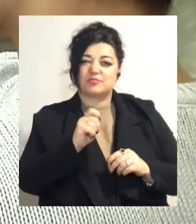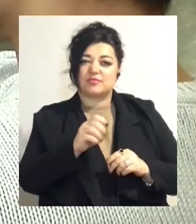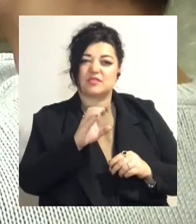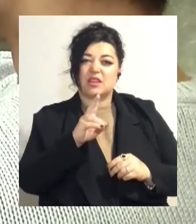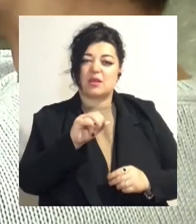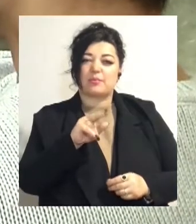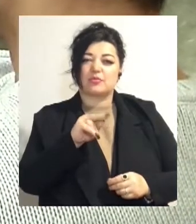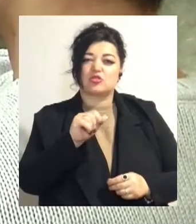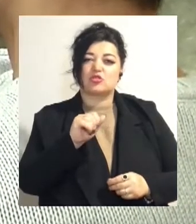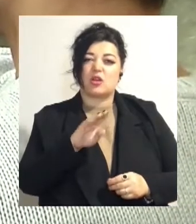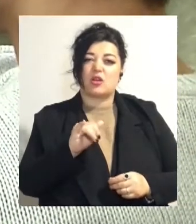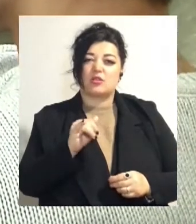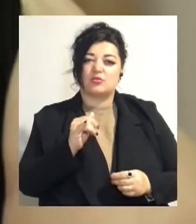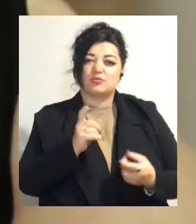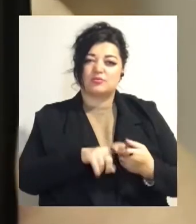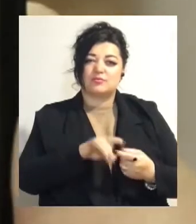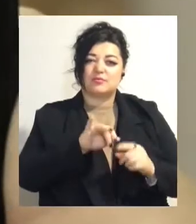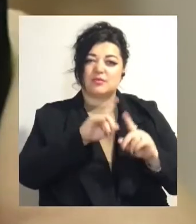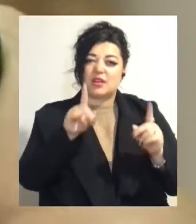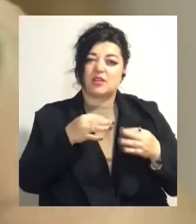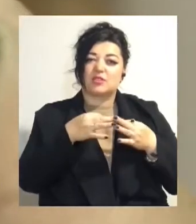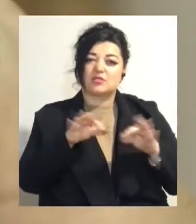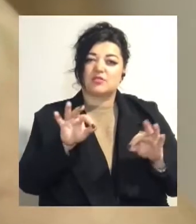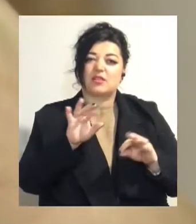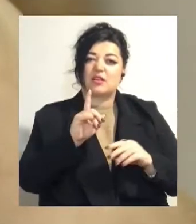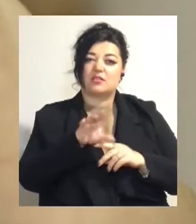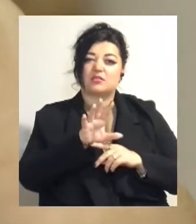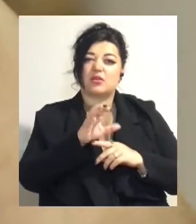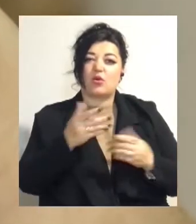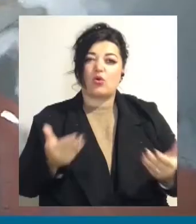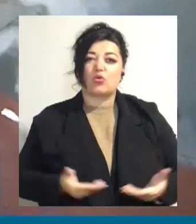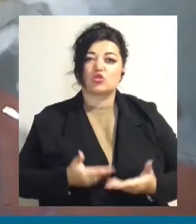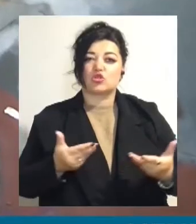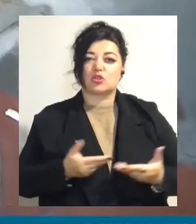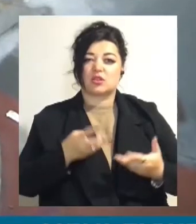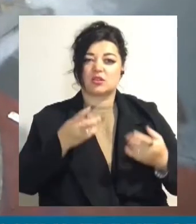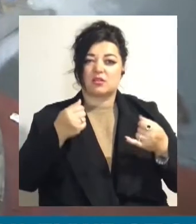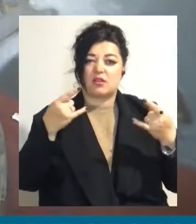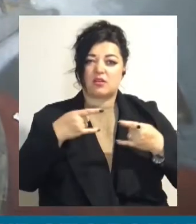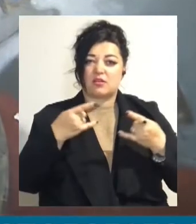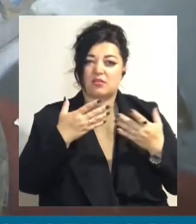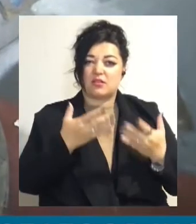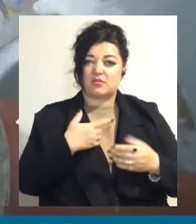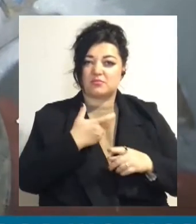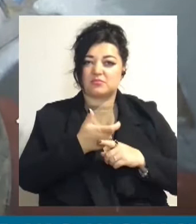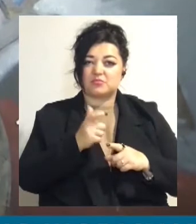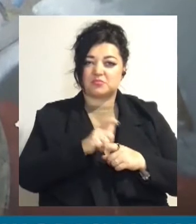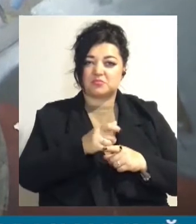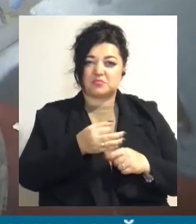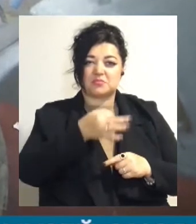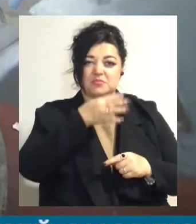Додаток, якщо навести його на картину, дозволяє їй ніби ожити на екрані смартфону. Мені дуже подобається те, що кожен раз